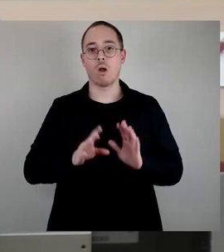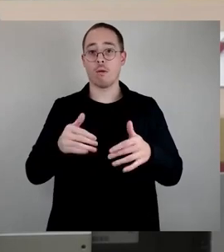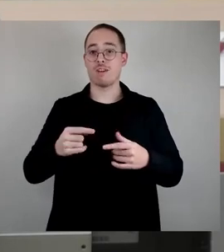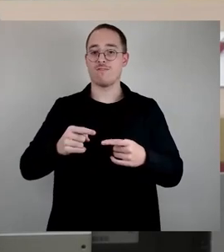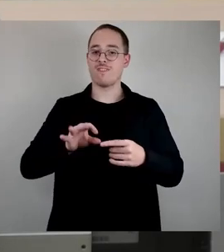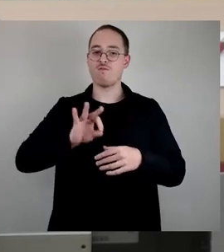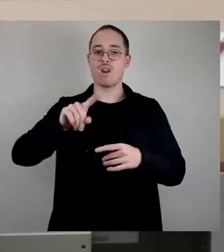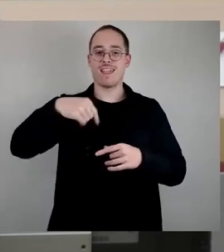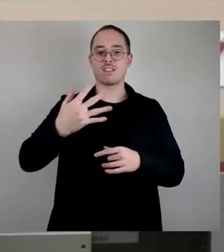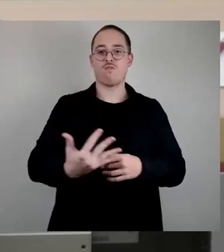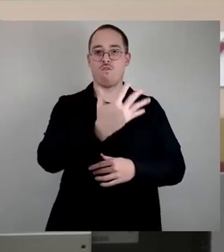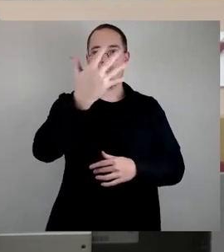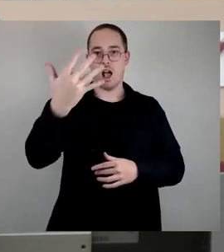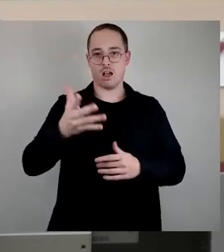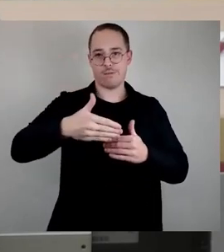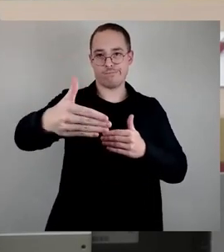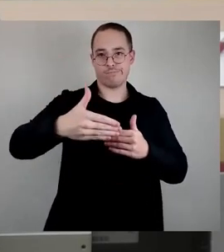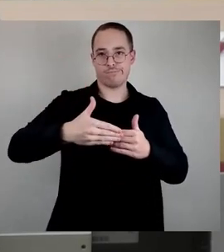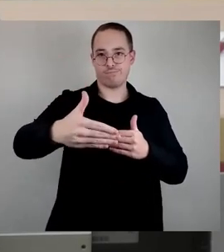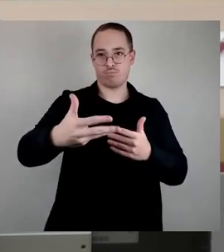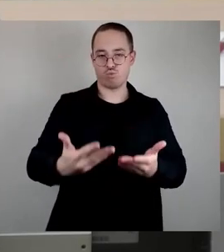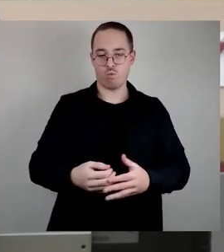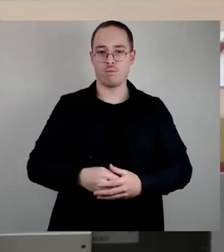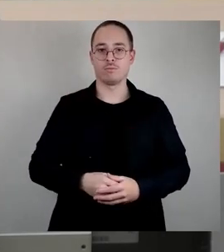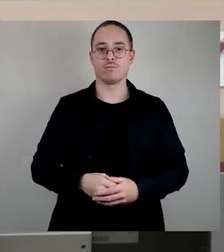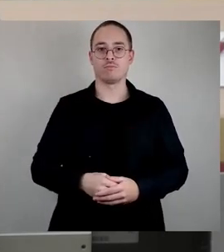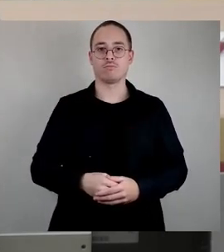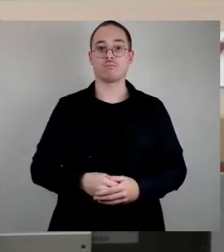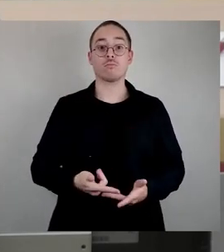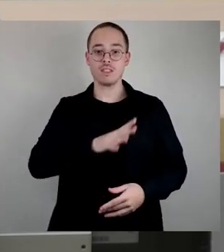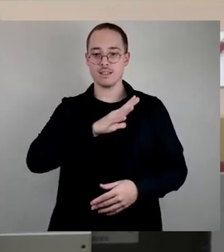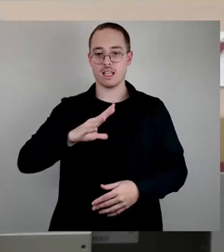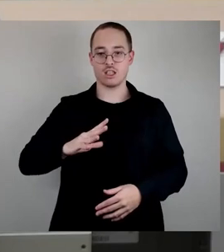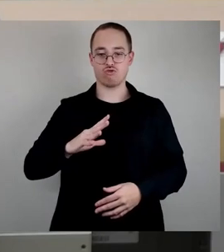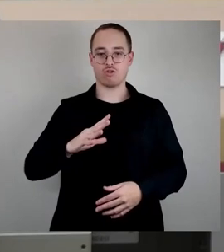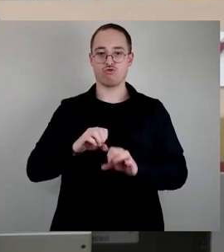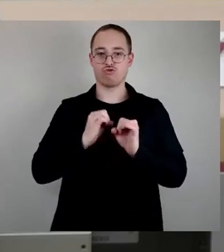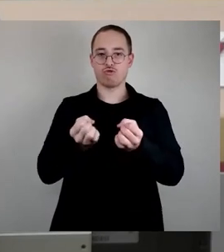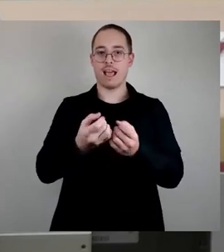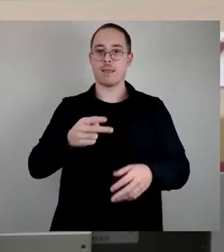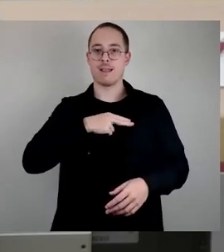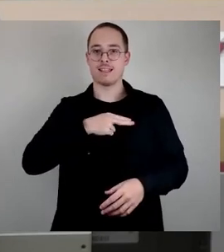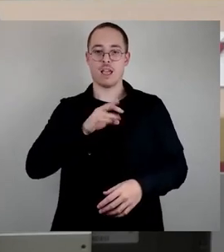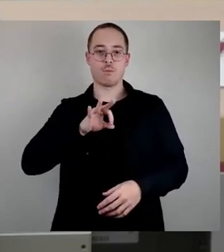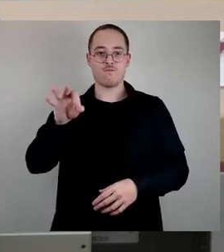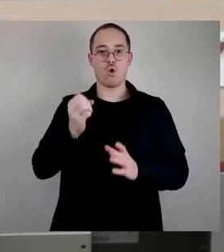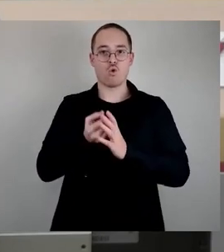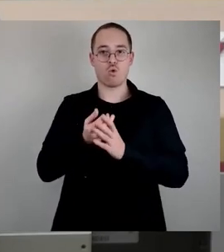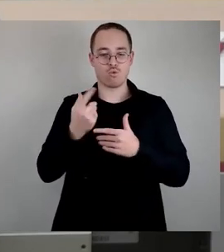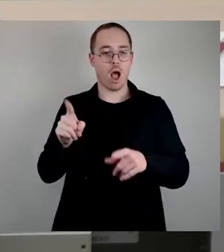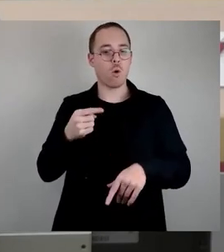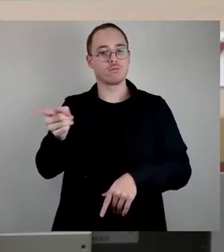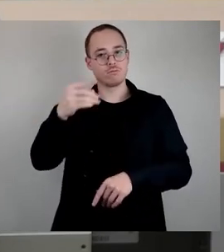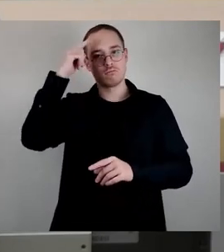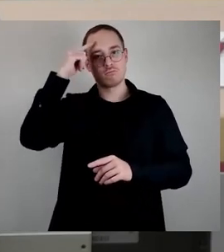unter dem Vorbehalt, dass das Sächsische Staatsministerium für Kultus auch diese Schulnetzplanung bestätigt. Und neu